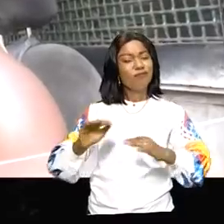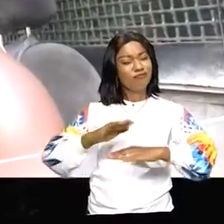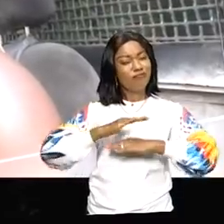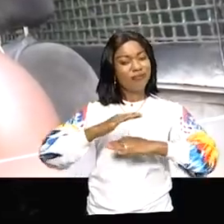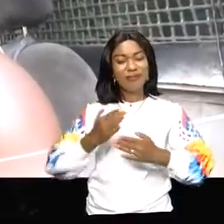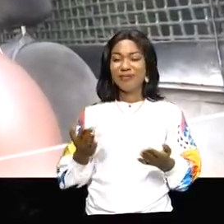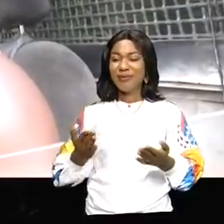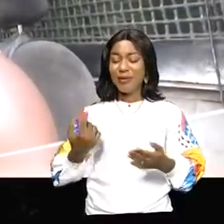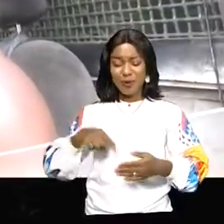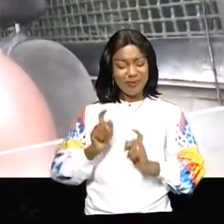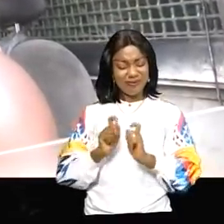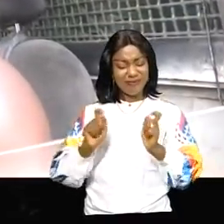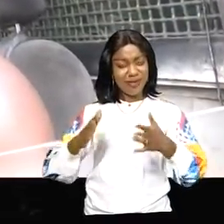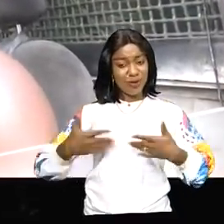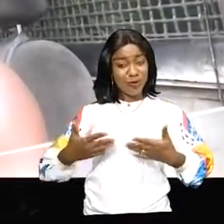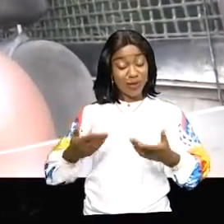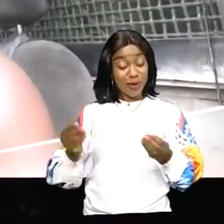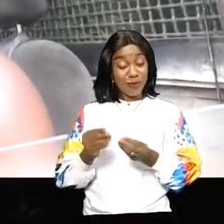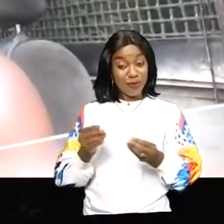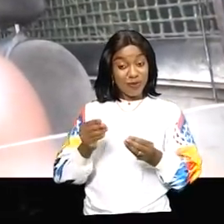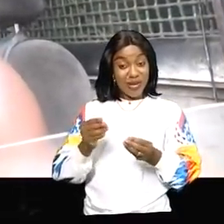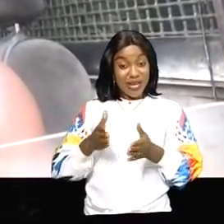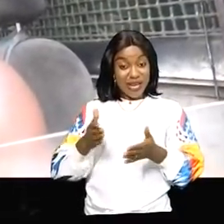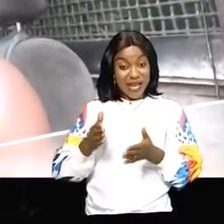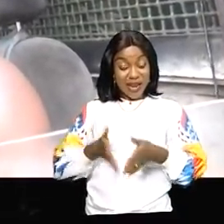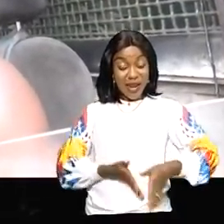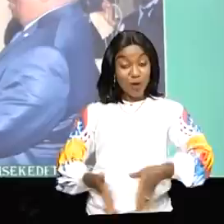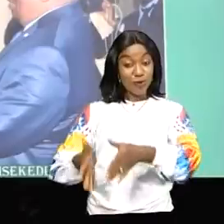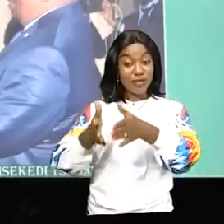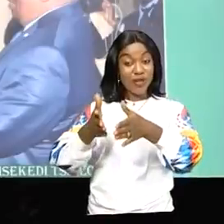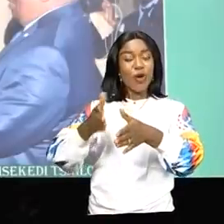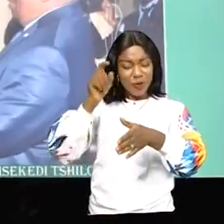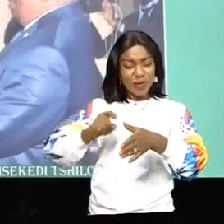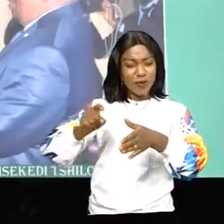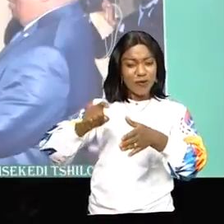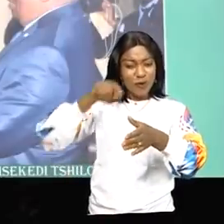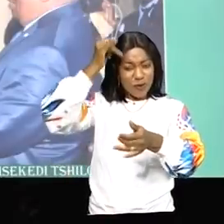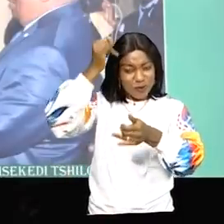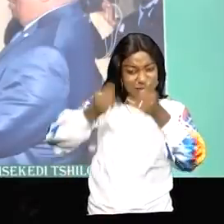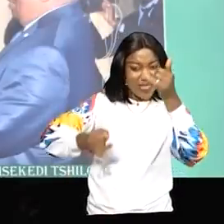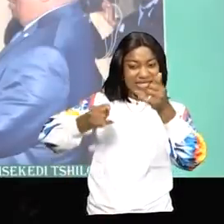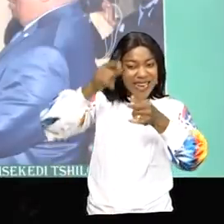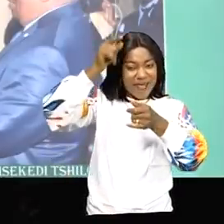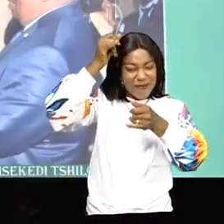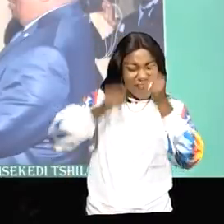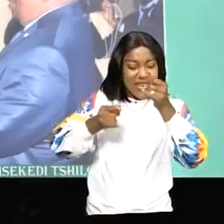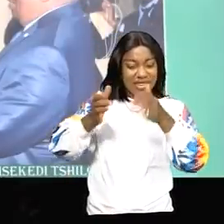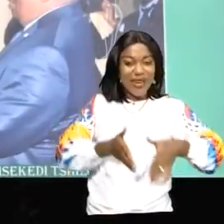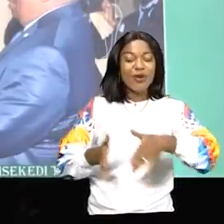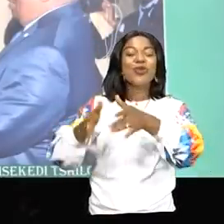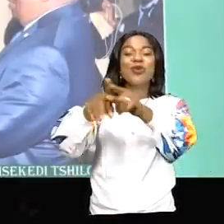vraiment très contents de la réhabilitation de cette route. Il faut aller jusqu'au bout. Les efforts consentis par le président de la République,